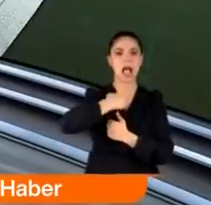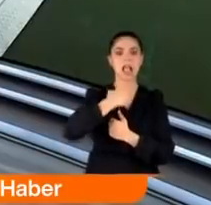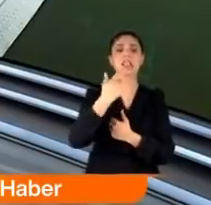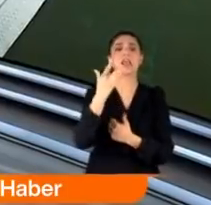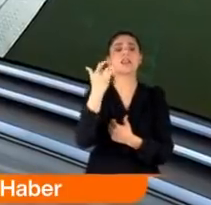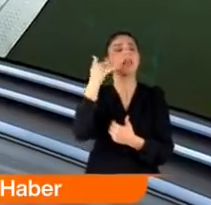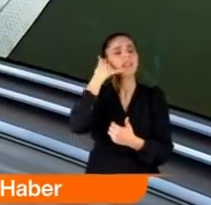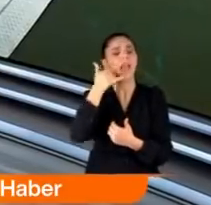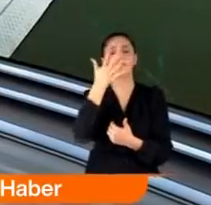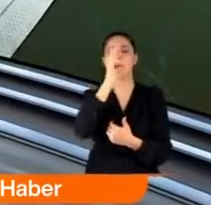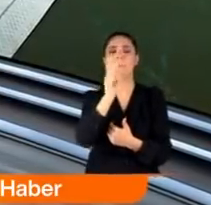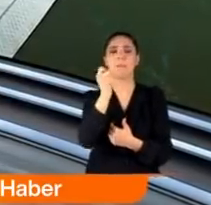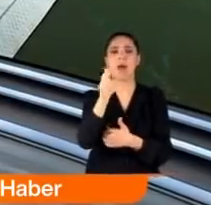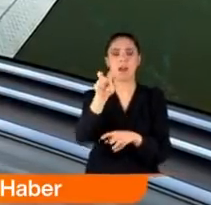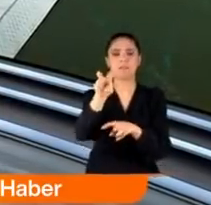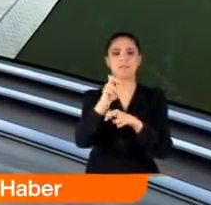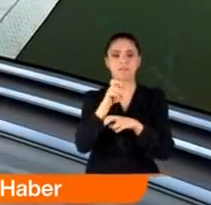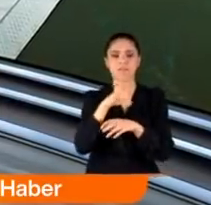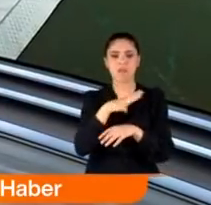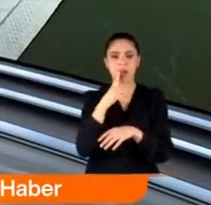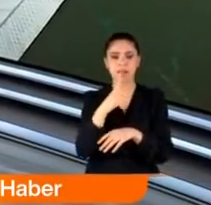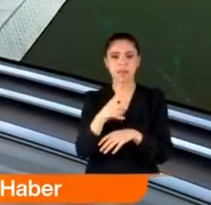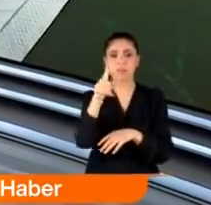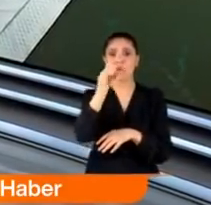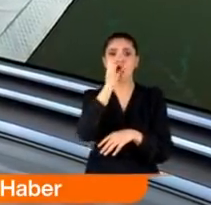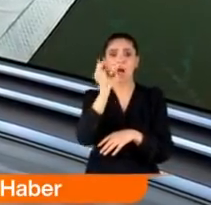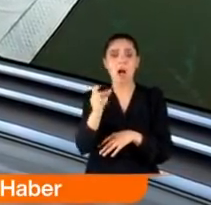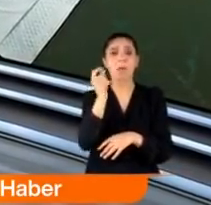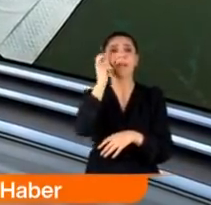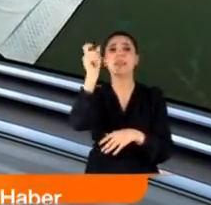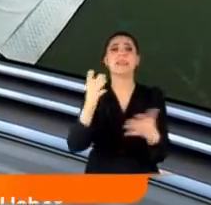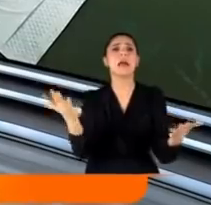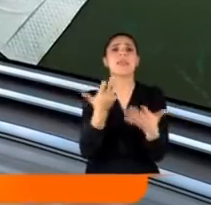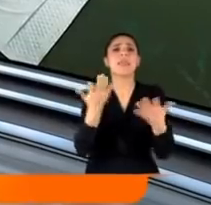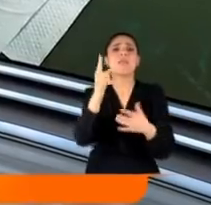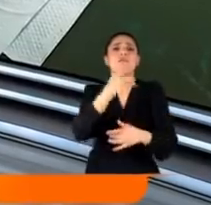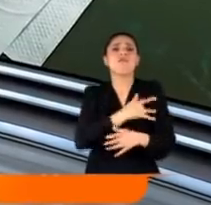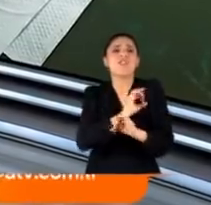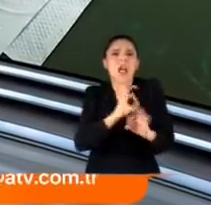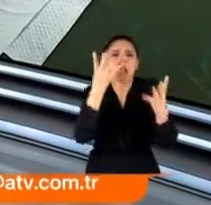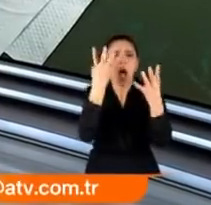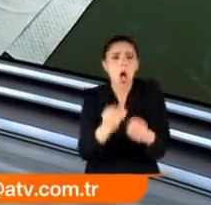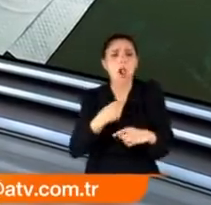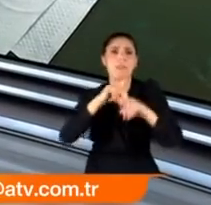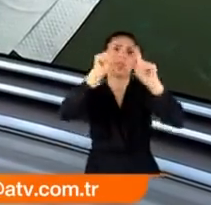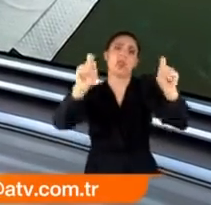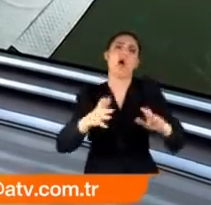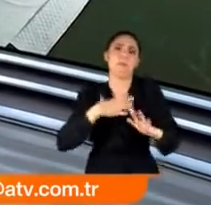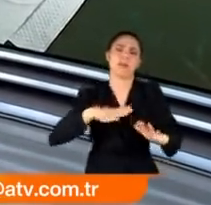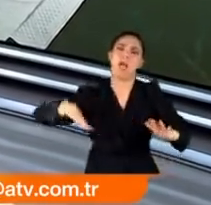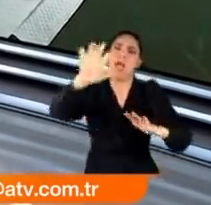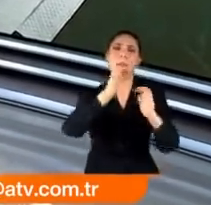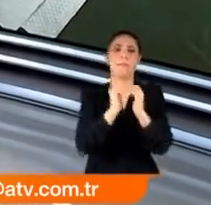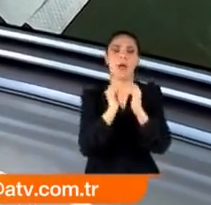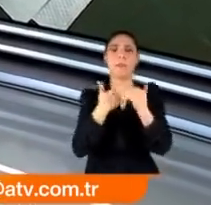Telefon ve 500 TL paramı aldı. Şimdi bu haberde insan nasıl bu kadar vicdansız olabilir diye soracağız hep birlikte.